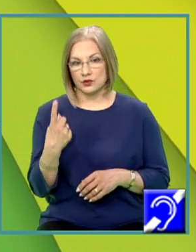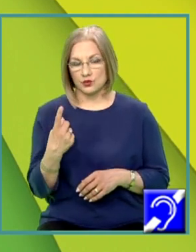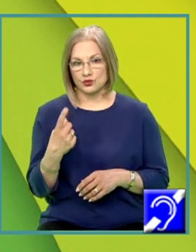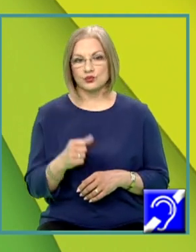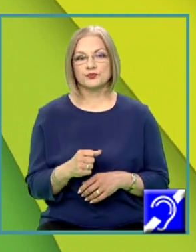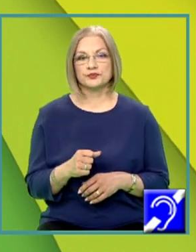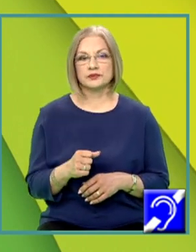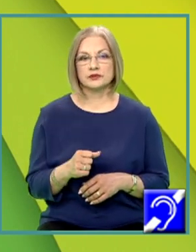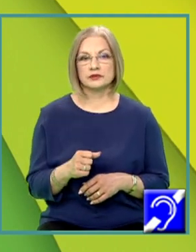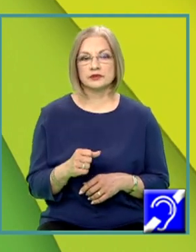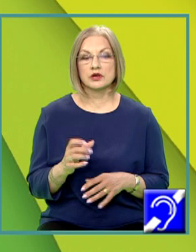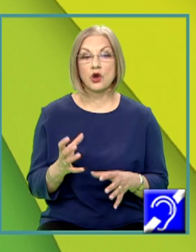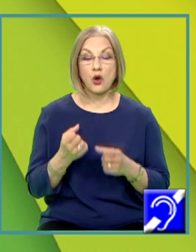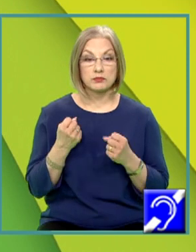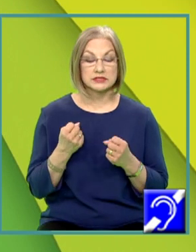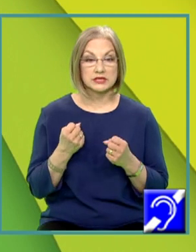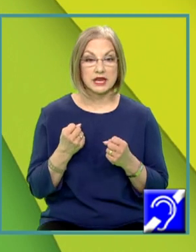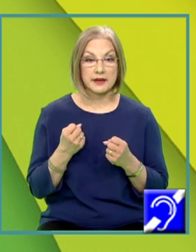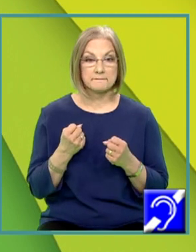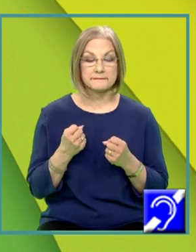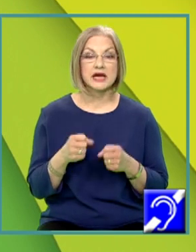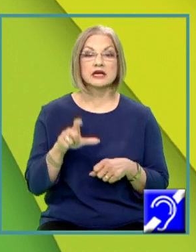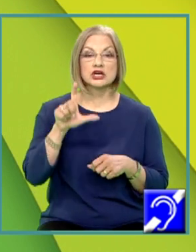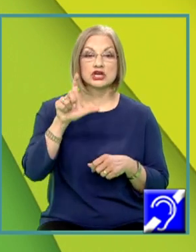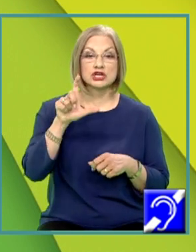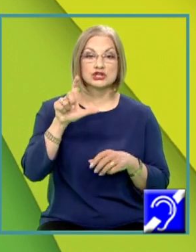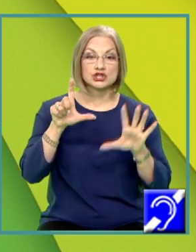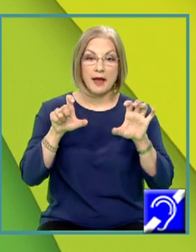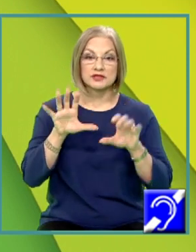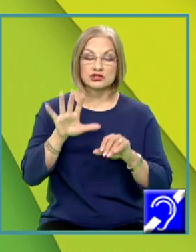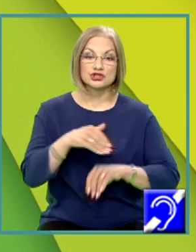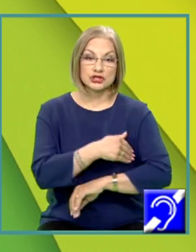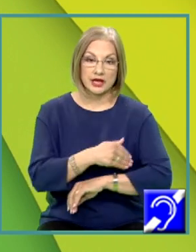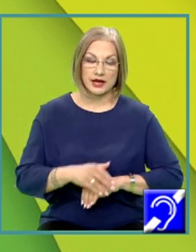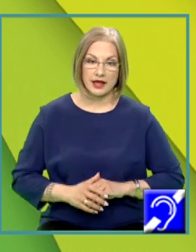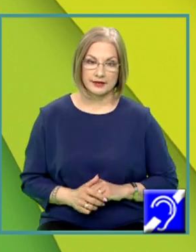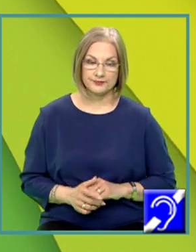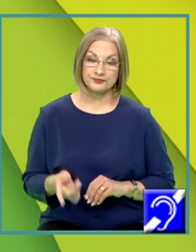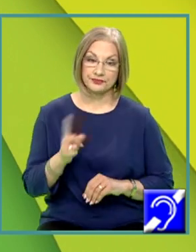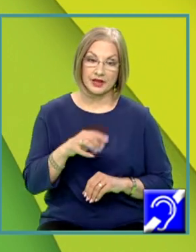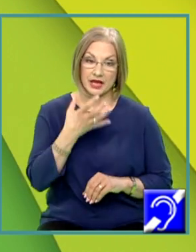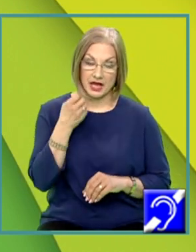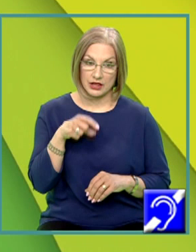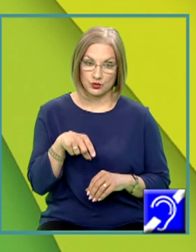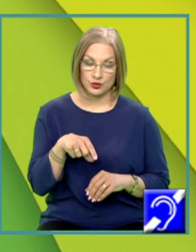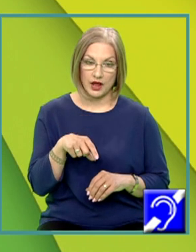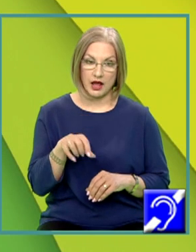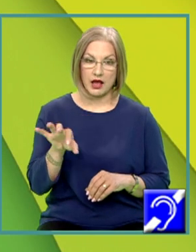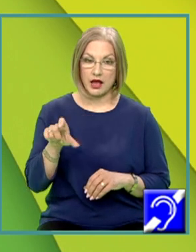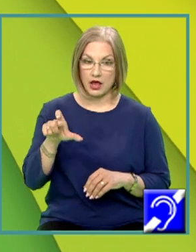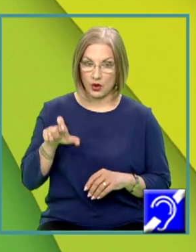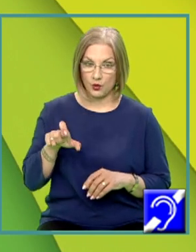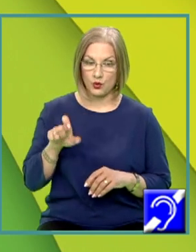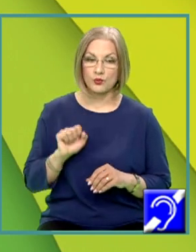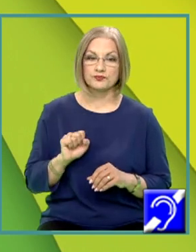obținem 75 de grade. Căldura, după cum